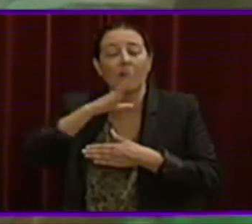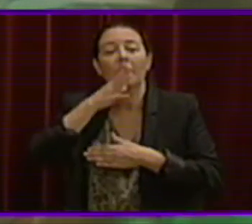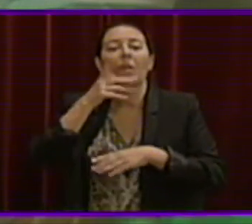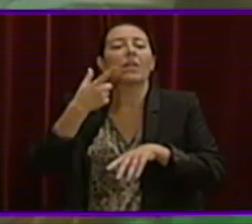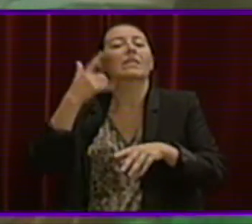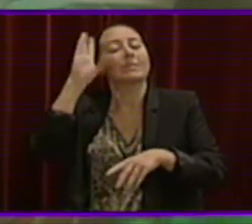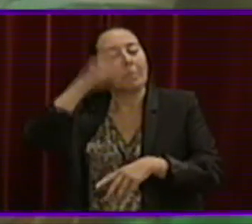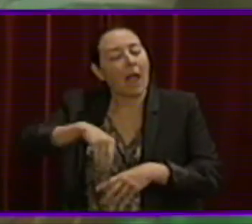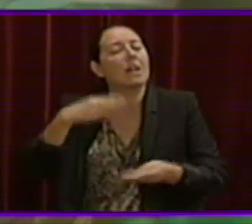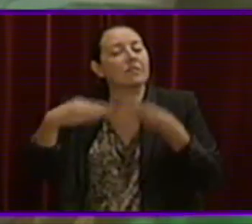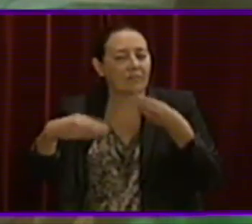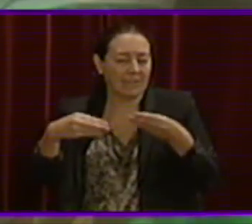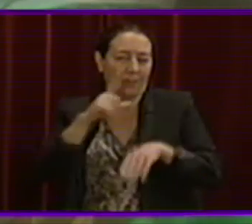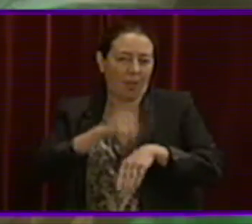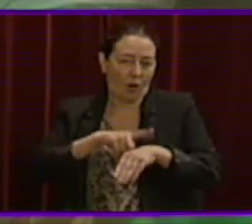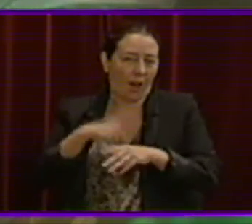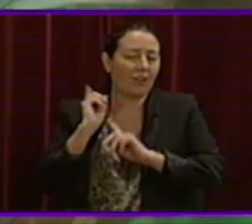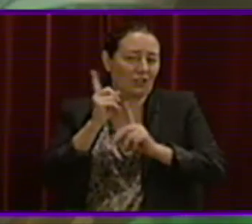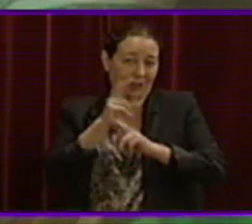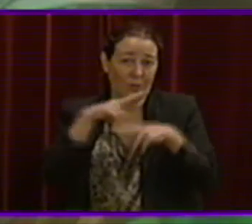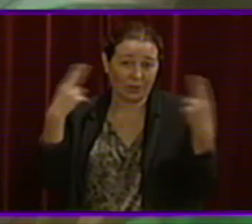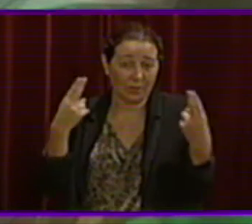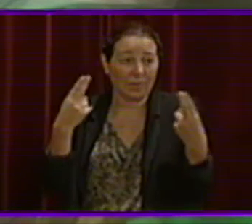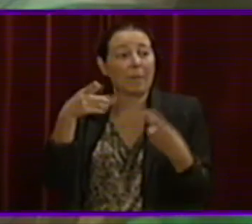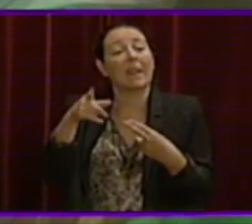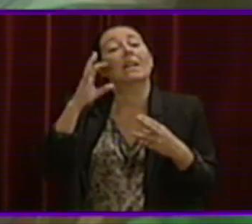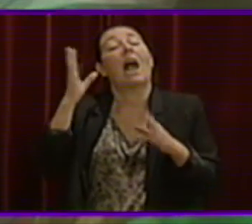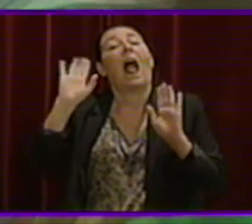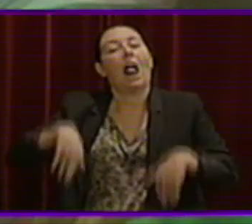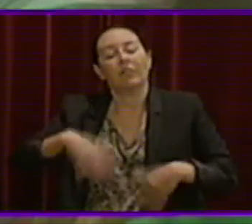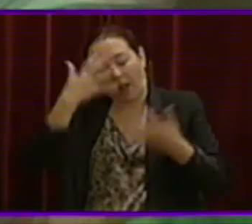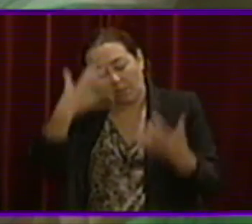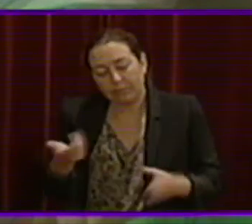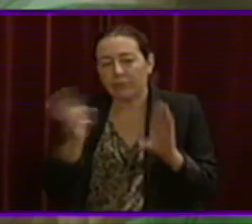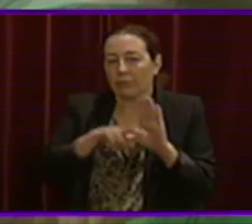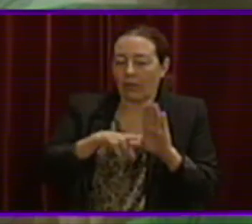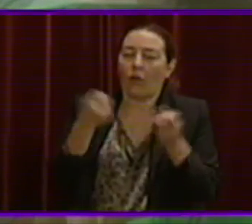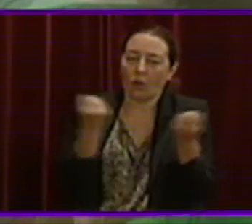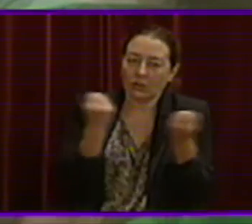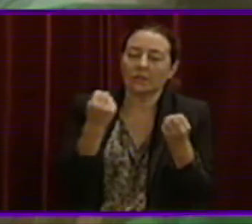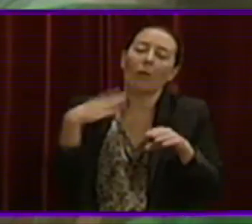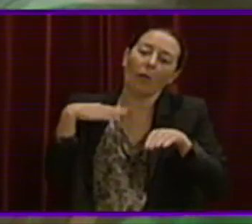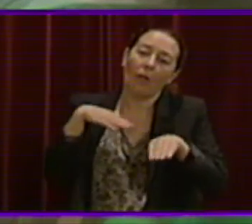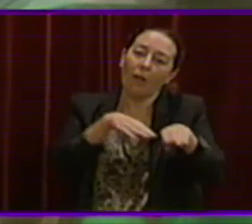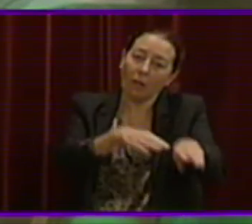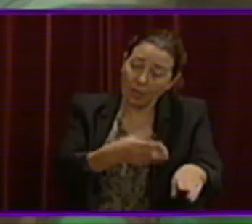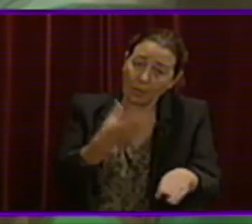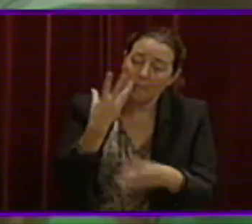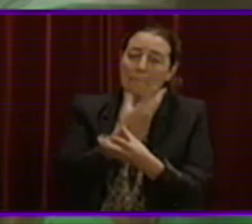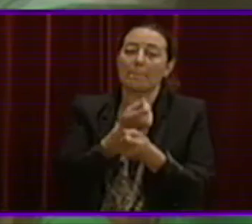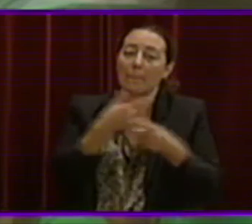'olaris en el transport públic. Lo que implica sempre que va agafant el cotxe amb el que comporta, embotellaments de tràfic,